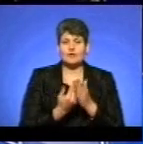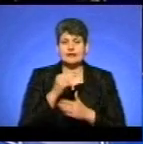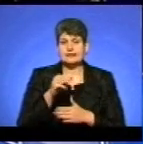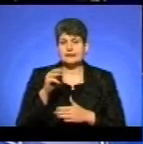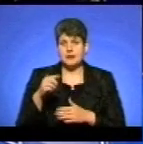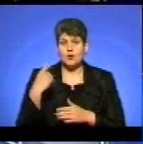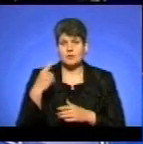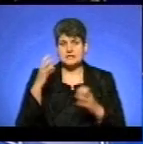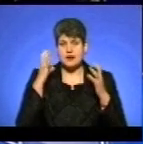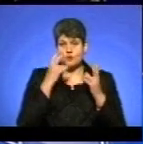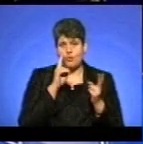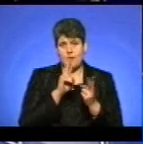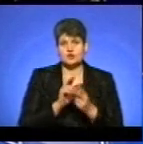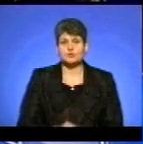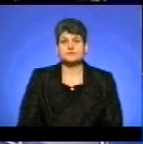радіо. Побачимось!